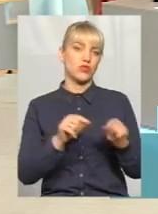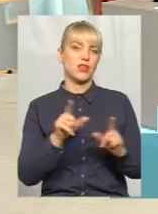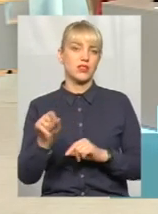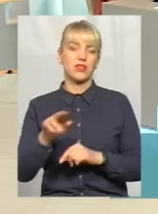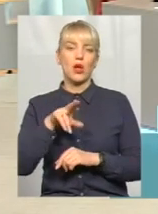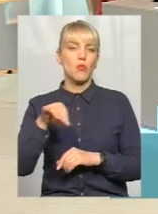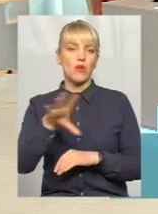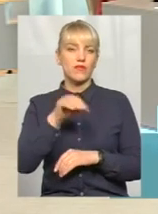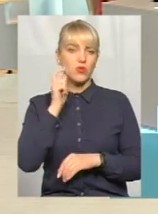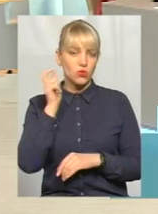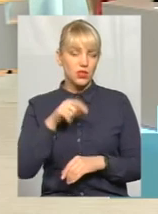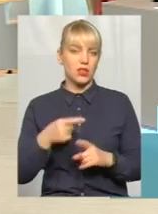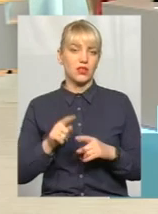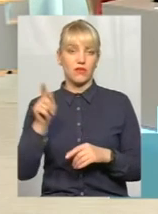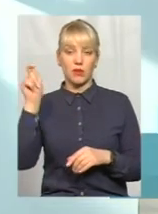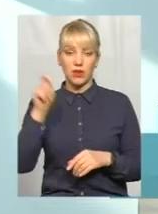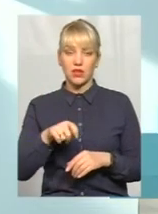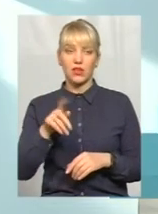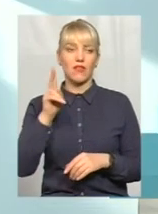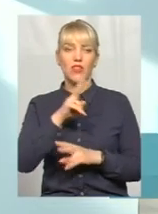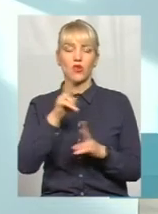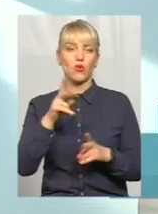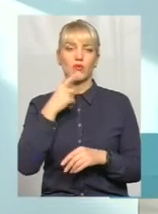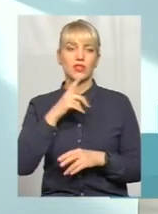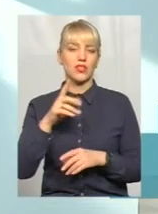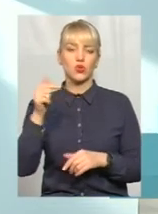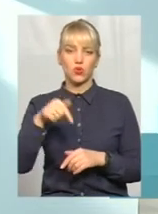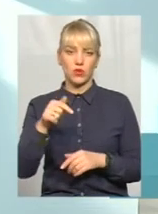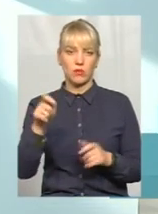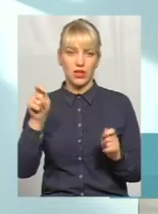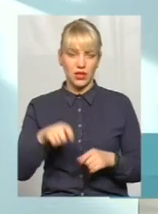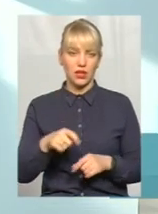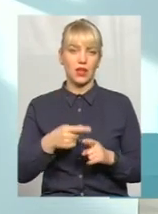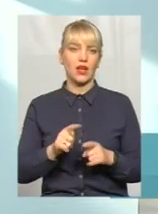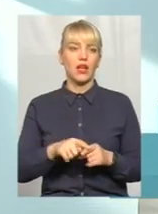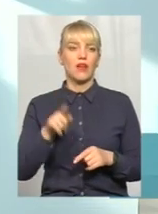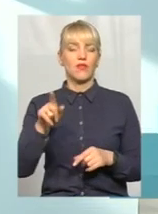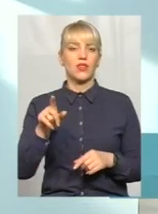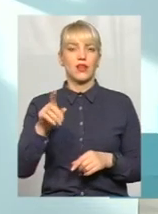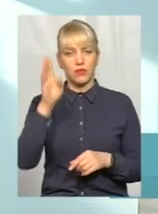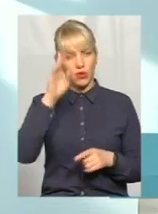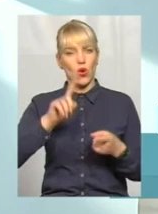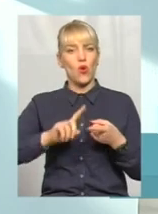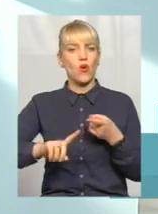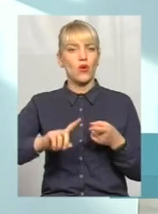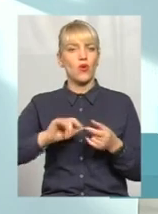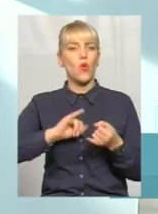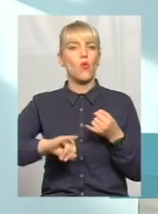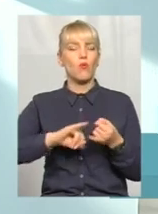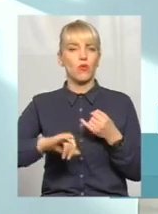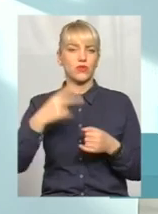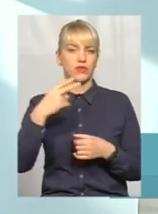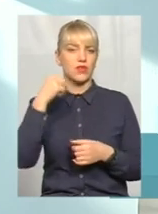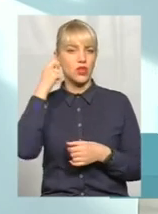хто куди хоче. Вона приїхала сюди, вона нікому не сказала, що вона сюди приїхала. Вона сюди приїхала співмешканцем на 22 роки, молодшим за нею, а в неї є